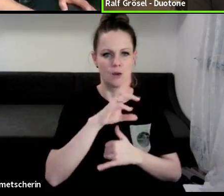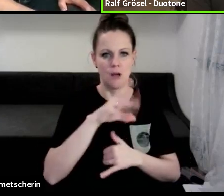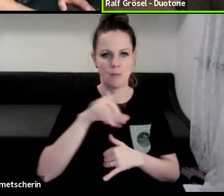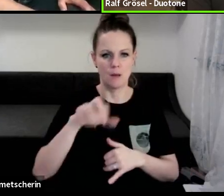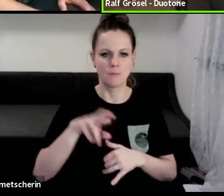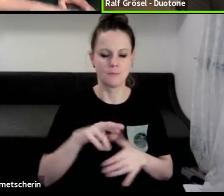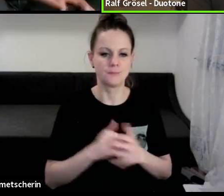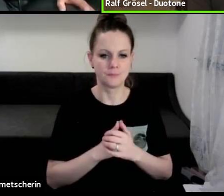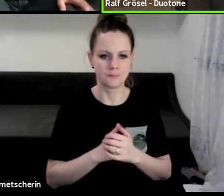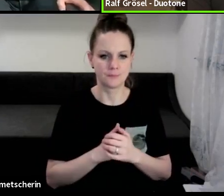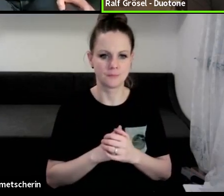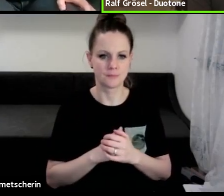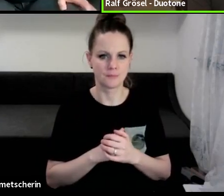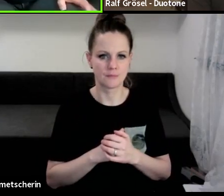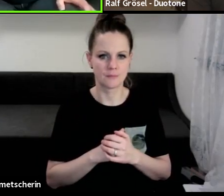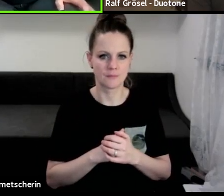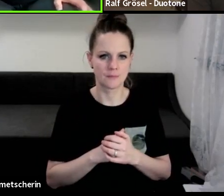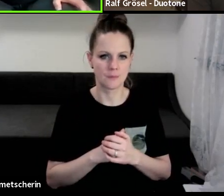Okay.